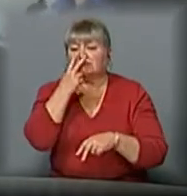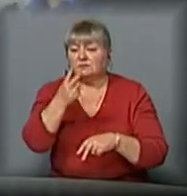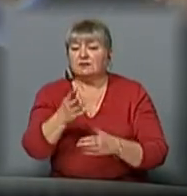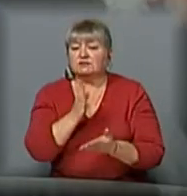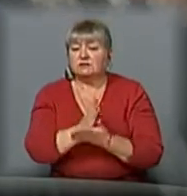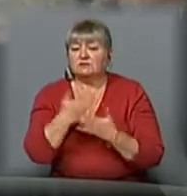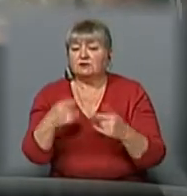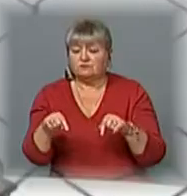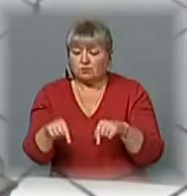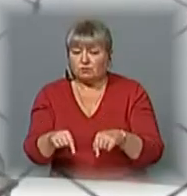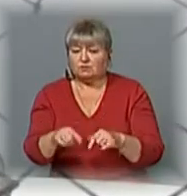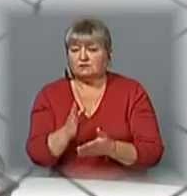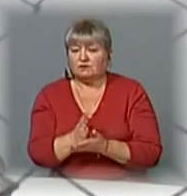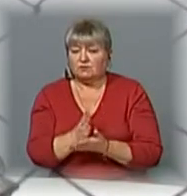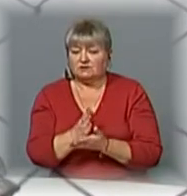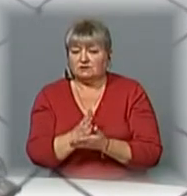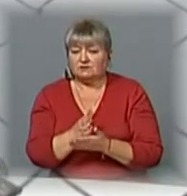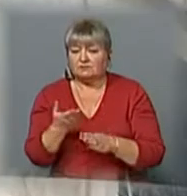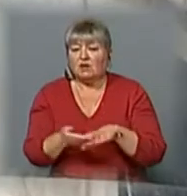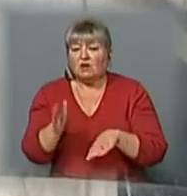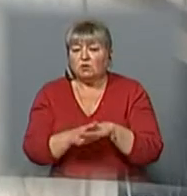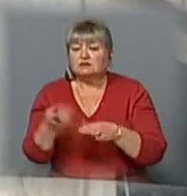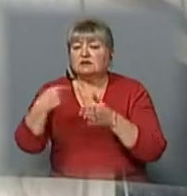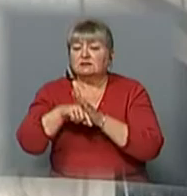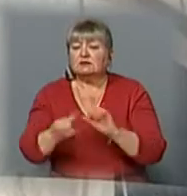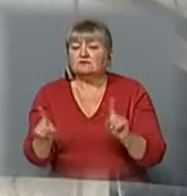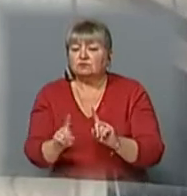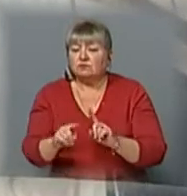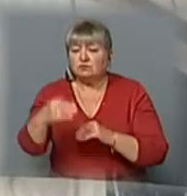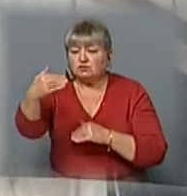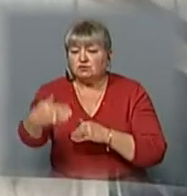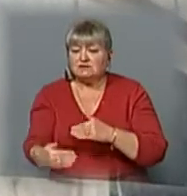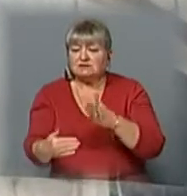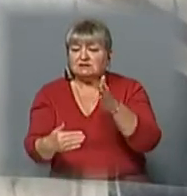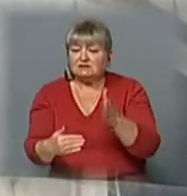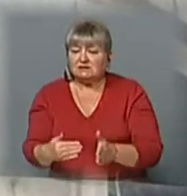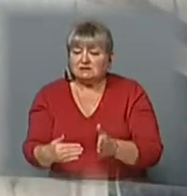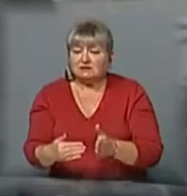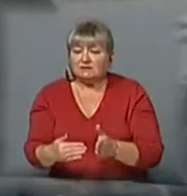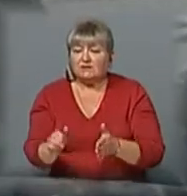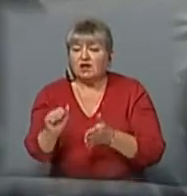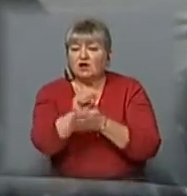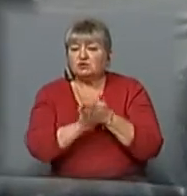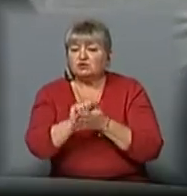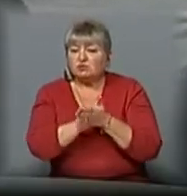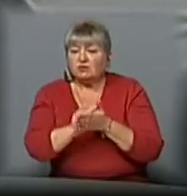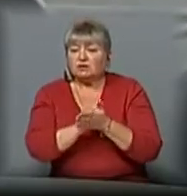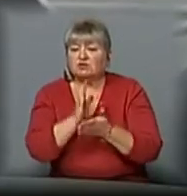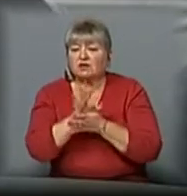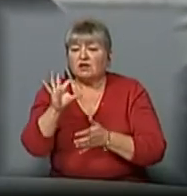можливість зараз тут знаходитися. Ускладнення в тому, що стіни, по стінах штукатурка і обшивка